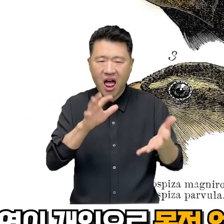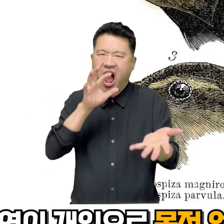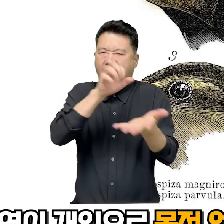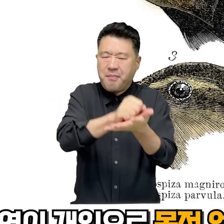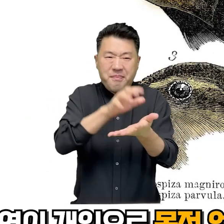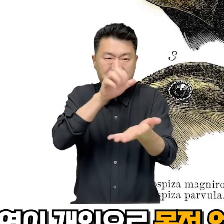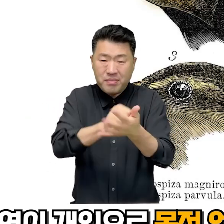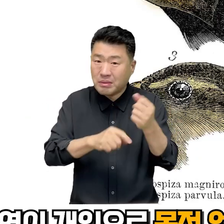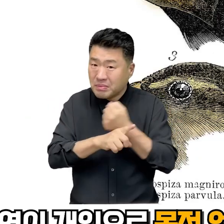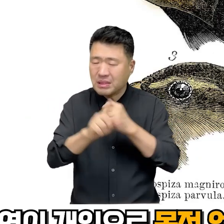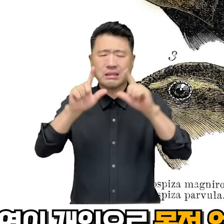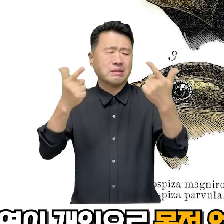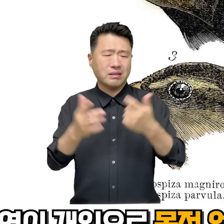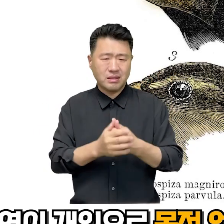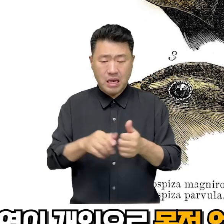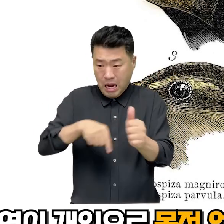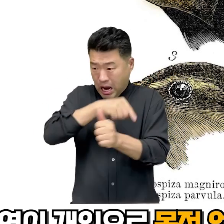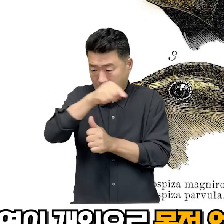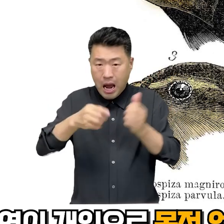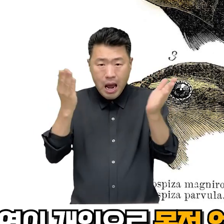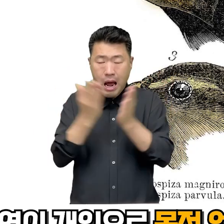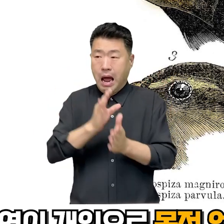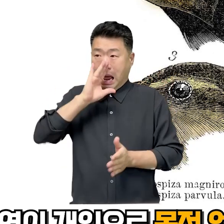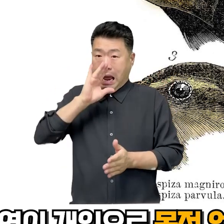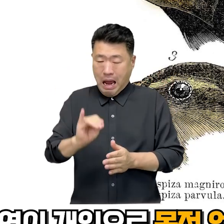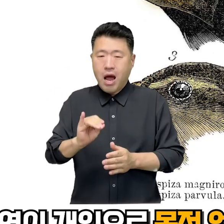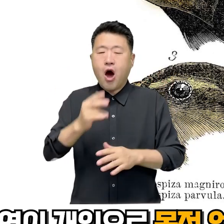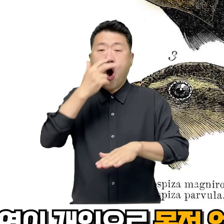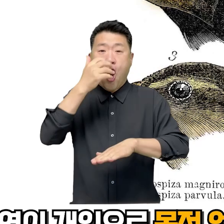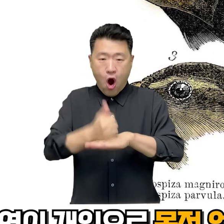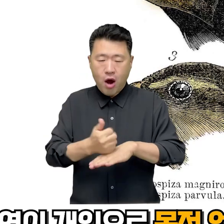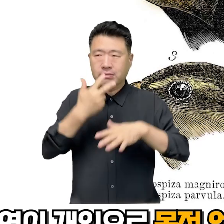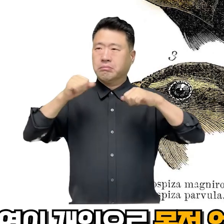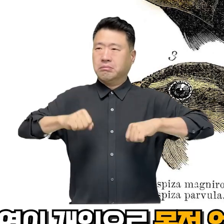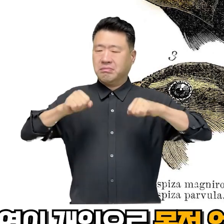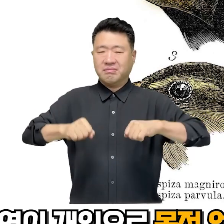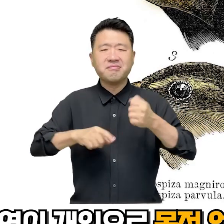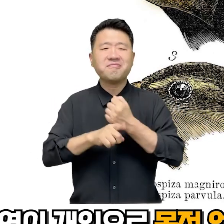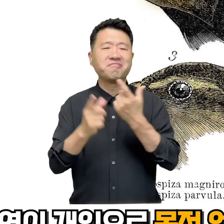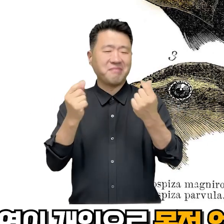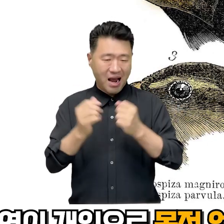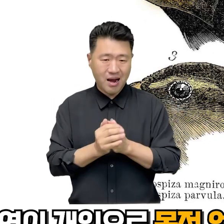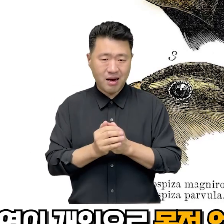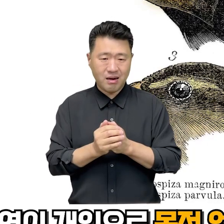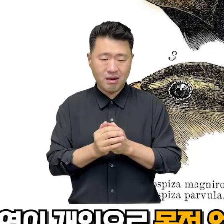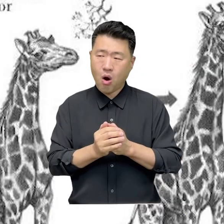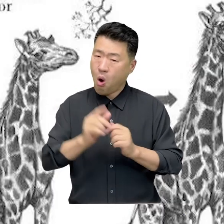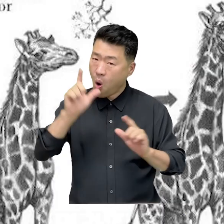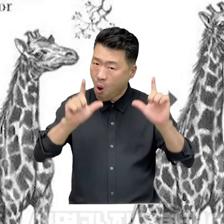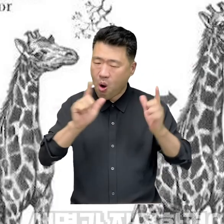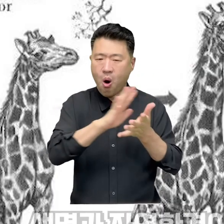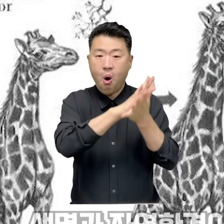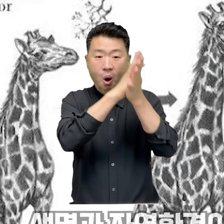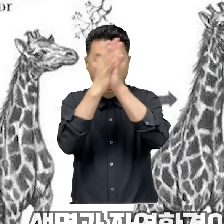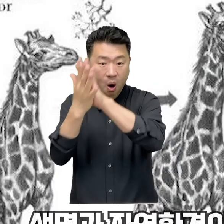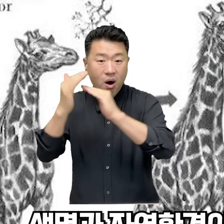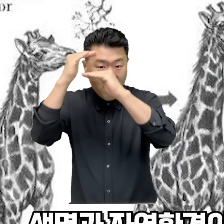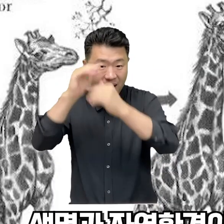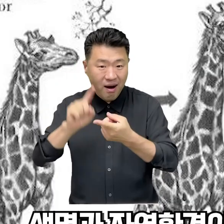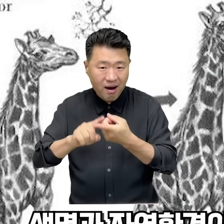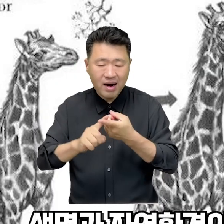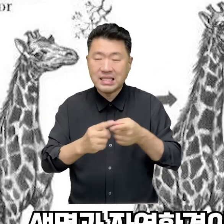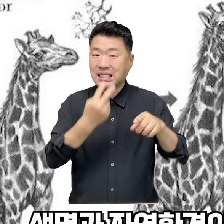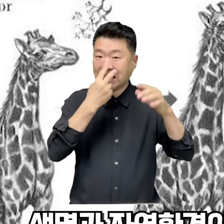종이 약한 종을 먹어치우는 것이 아니라 주어진 환경에 적응하는 종이 살아남는다는 것. 분명